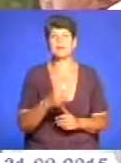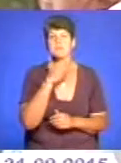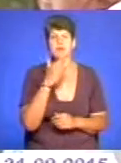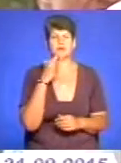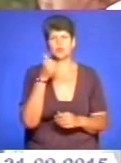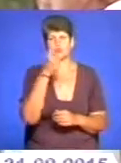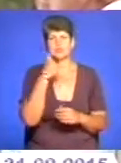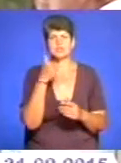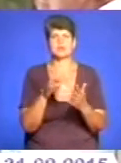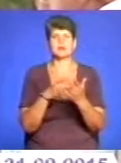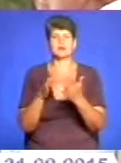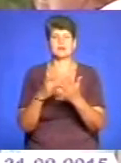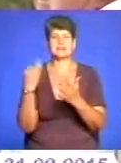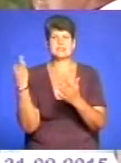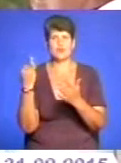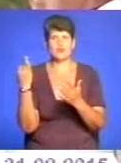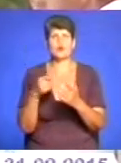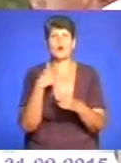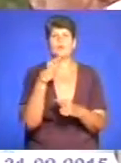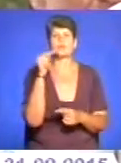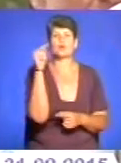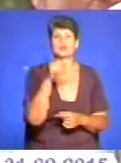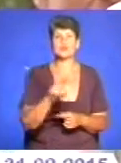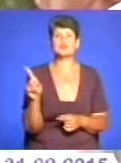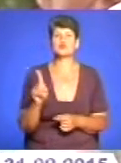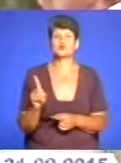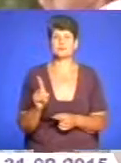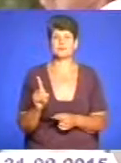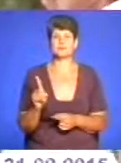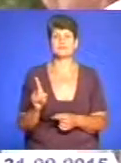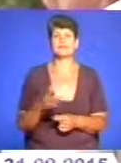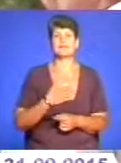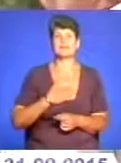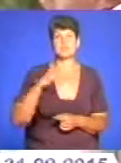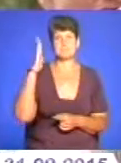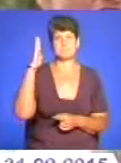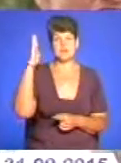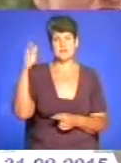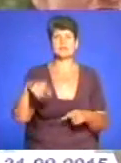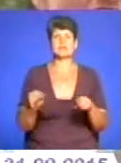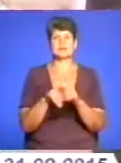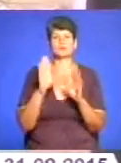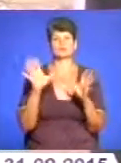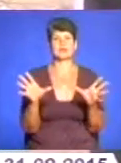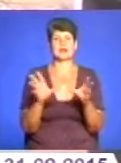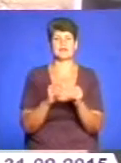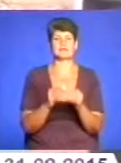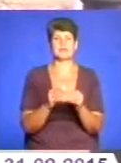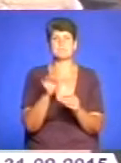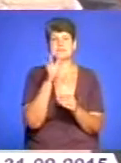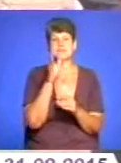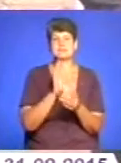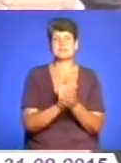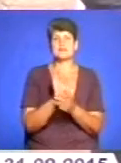сторінки нашої історії, вони говорять про те, що наше майбутнє також буде разом. Під час прес